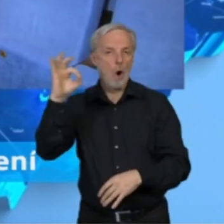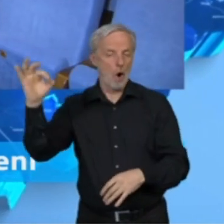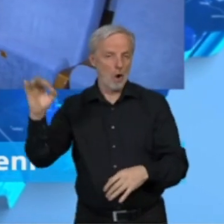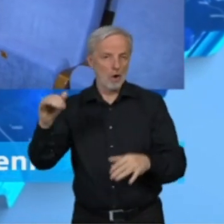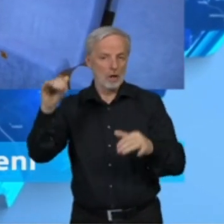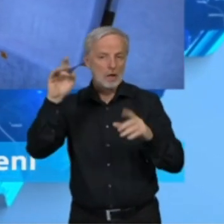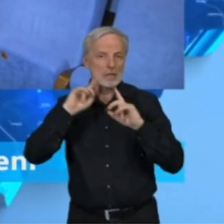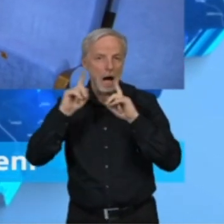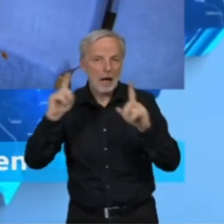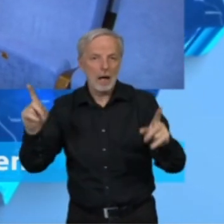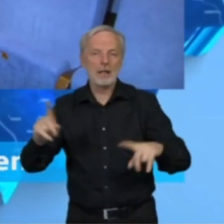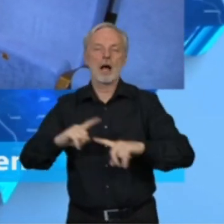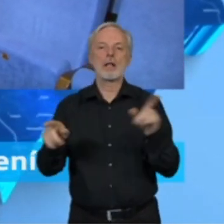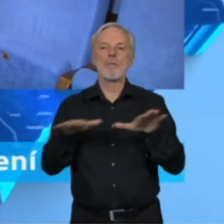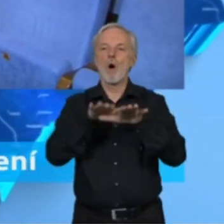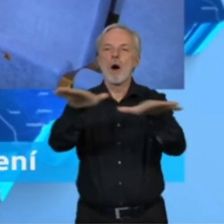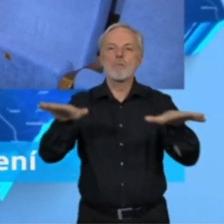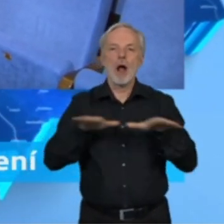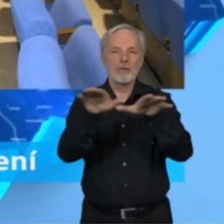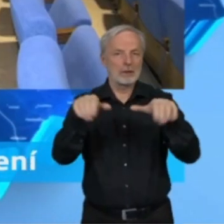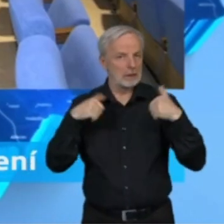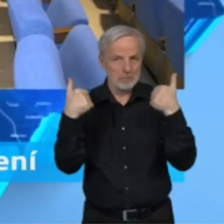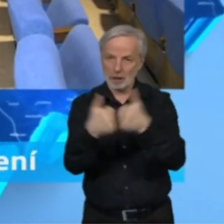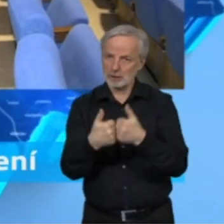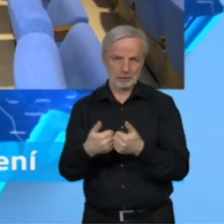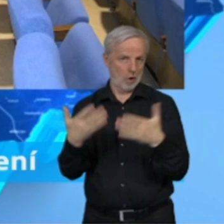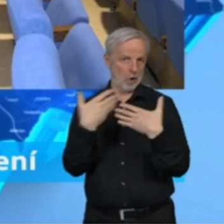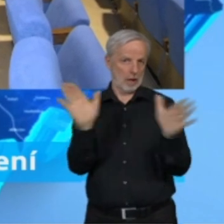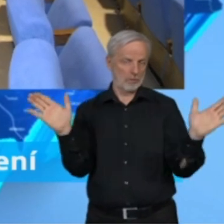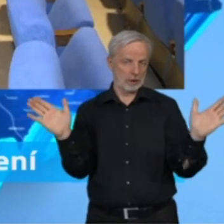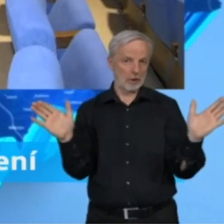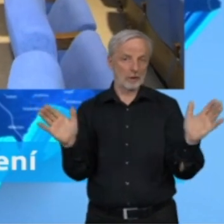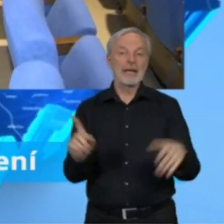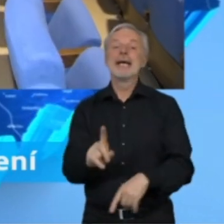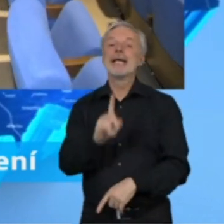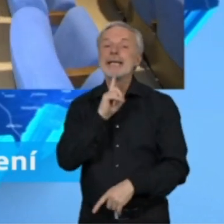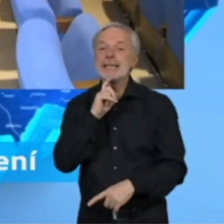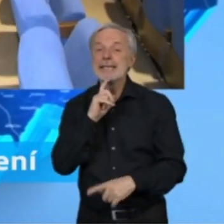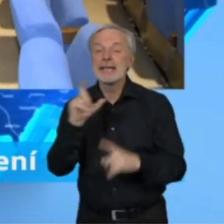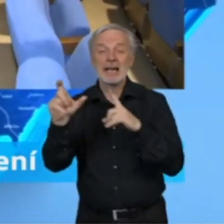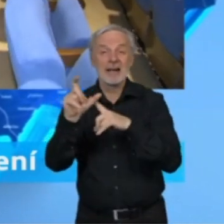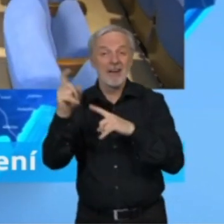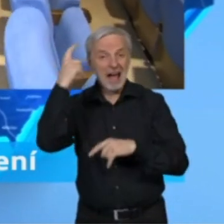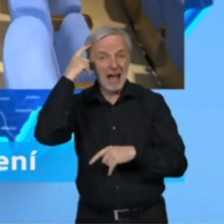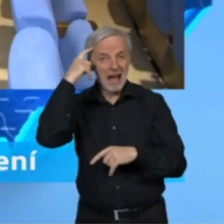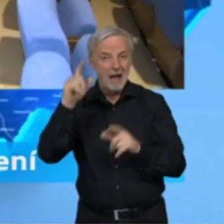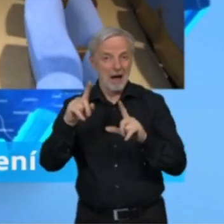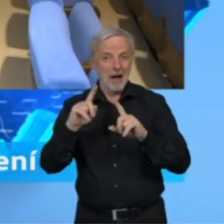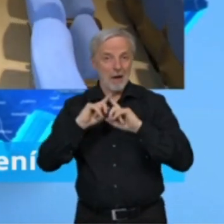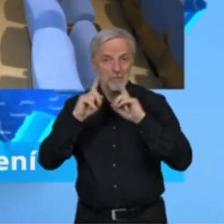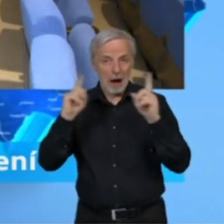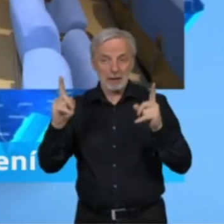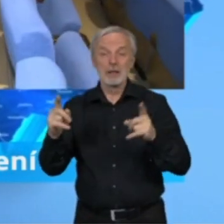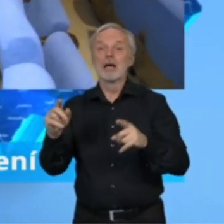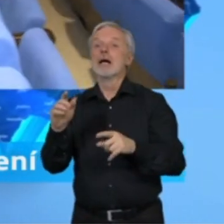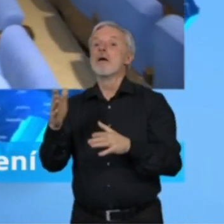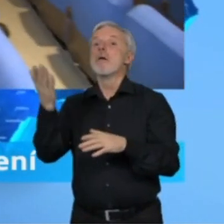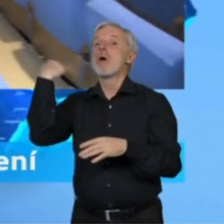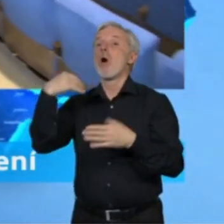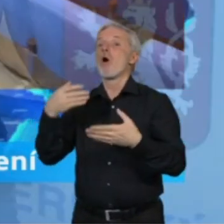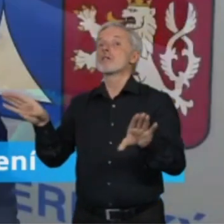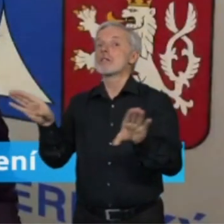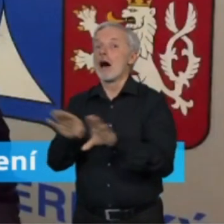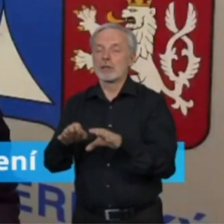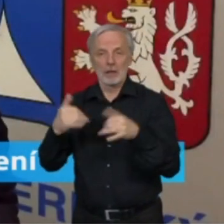aquaparky, kterých se to nařízení netýká. EQ Park sice zavřel nejprve expozice, dnes ale vedení rozhodlo, že tady znovu